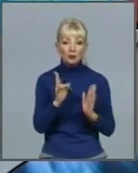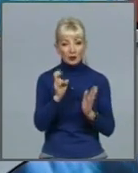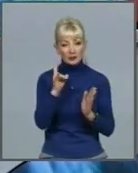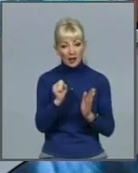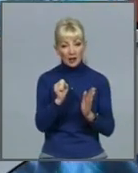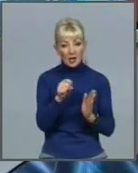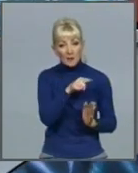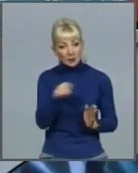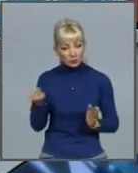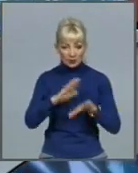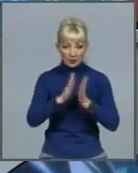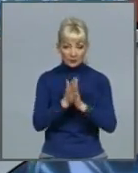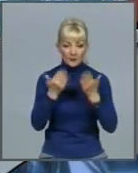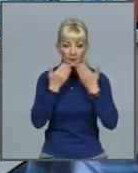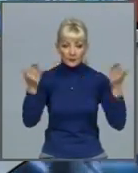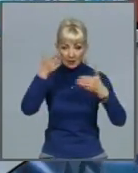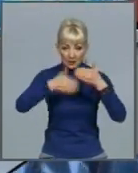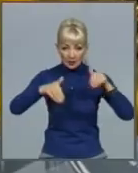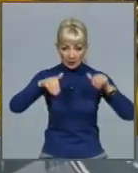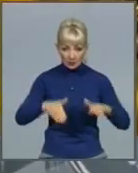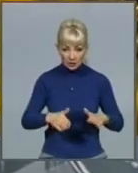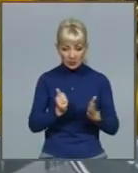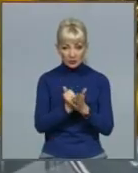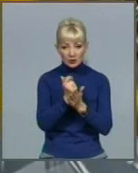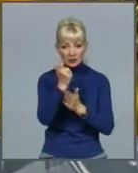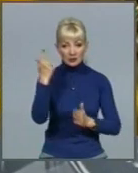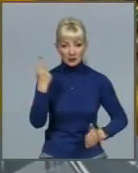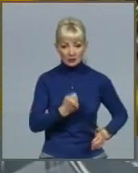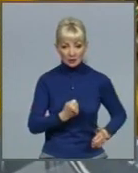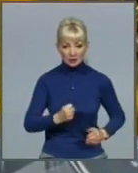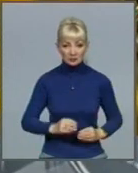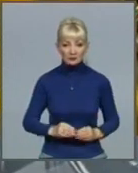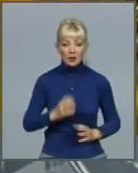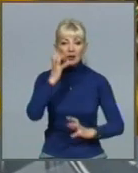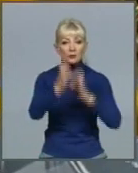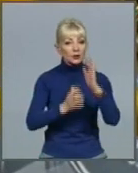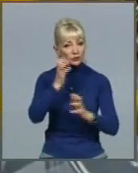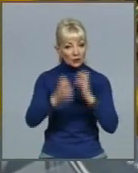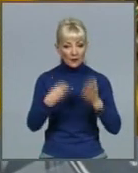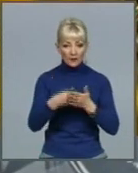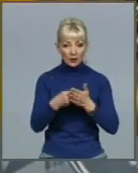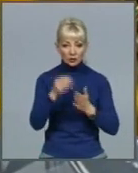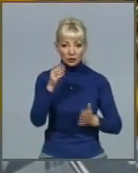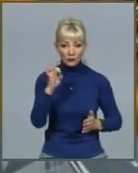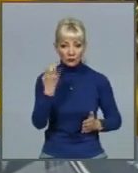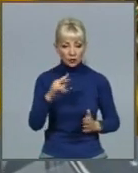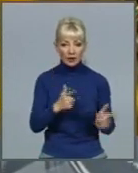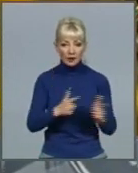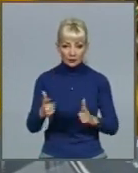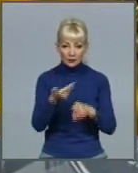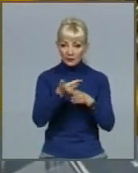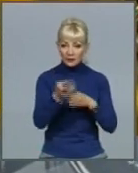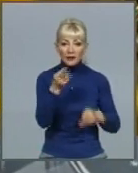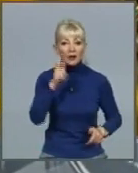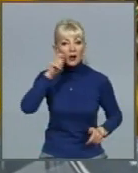рішення повинні ухвалити протягом кількох тижнів. Міжнародний валютний фонд попередньо готовий виділити для України 5